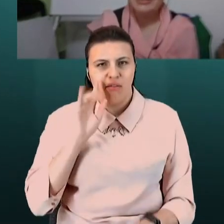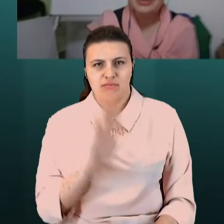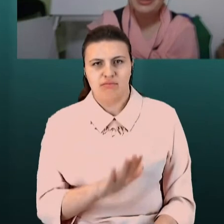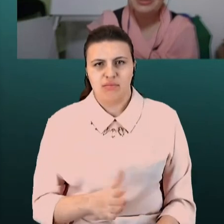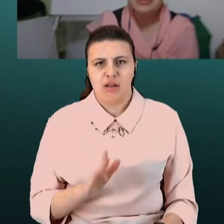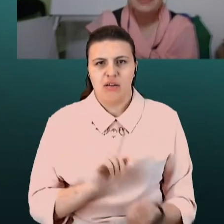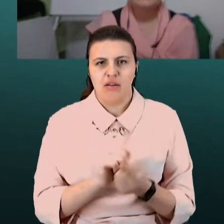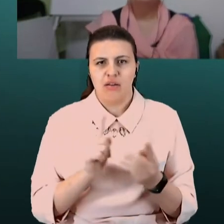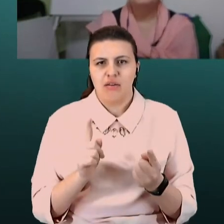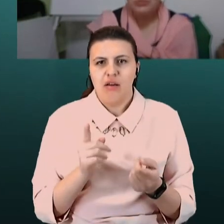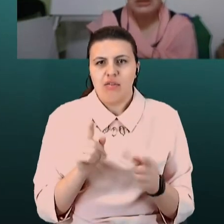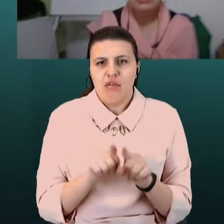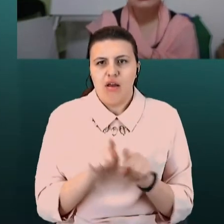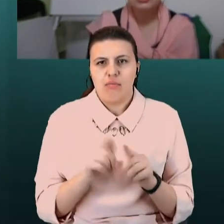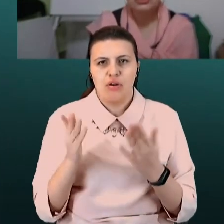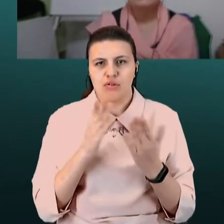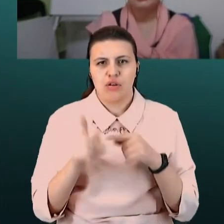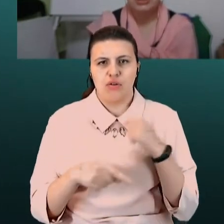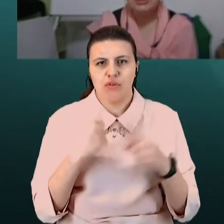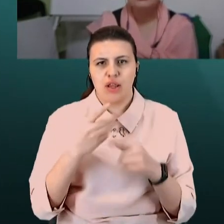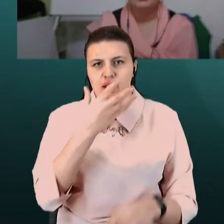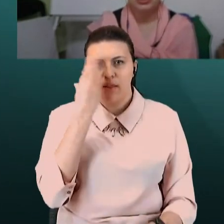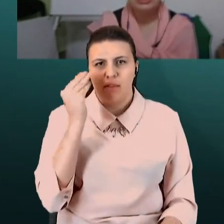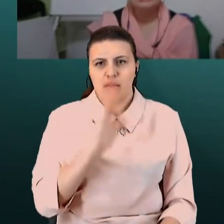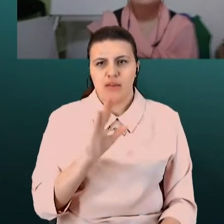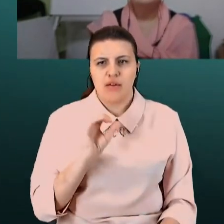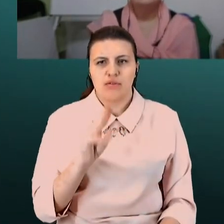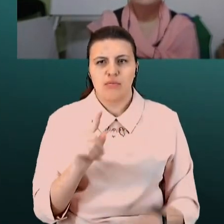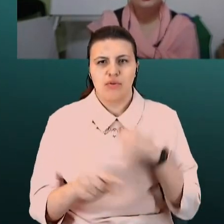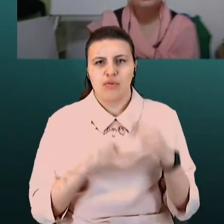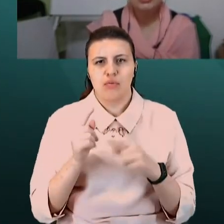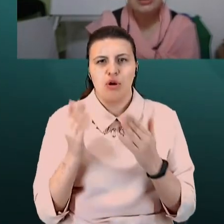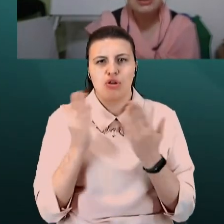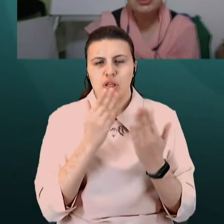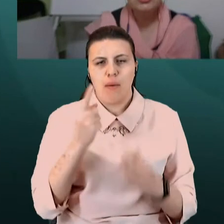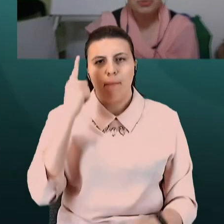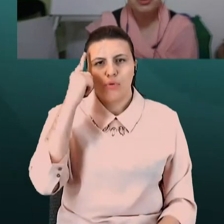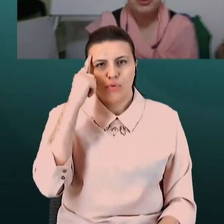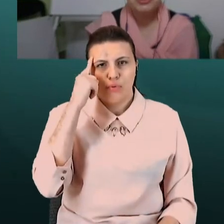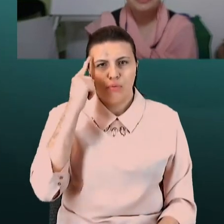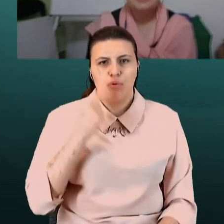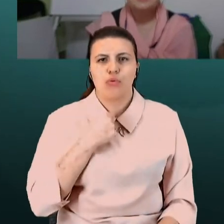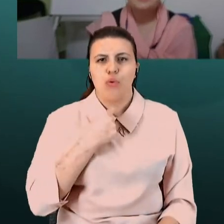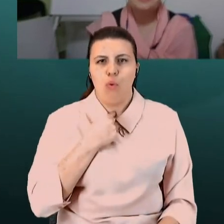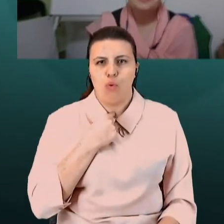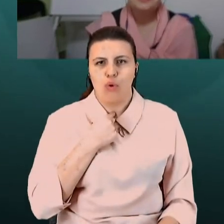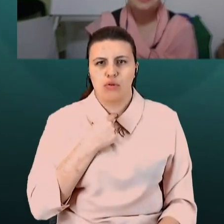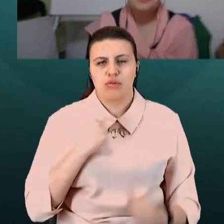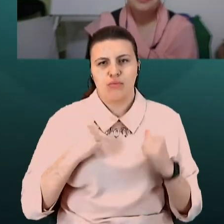книжки так говоримо. Тому не забувайте, перш ніж говорити про читання, подумайте про інтонацію і про морозиво.